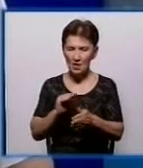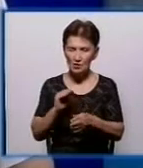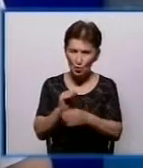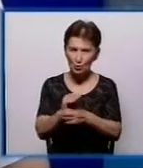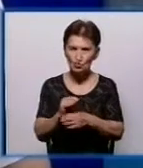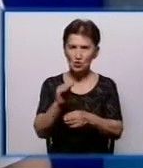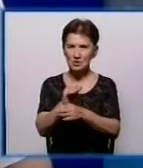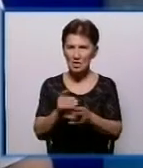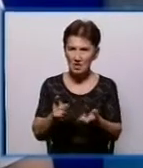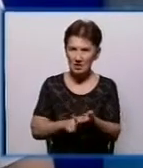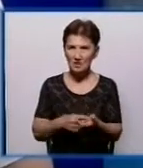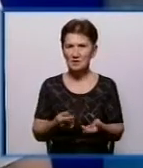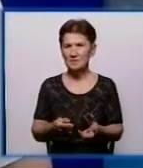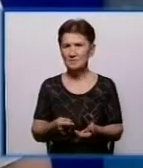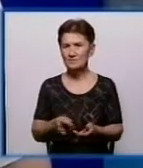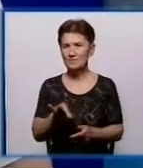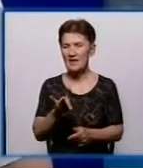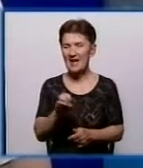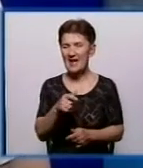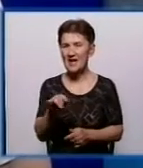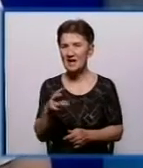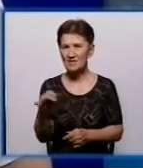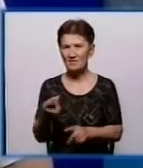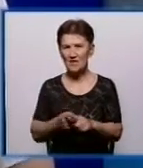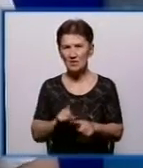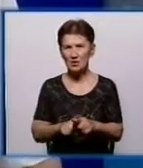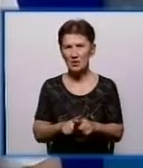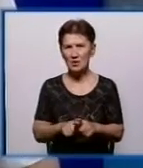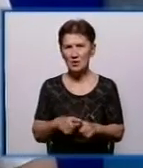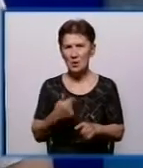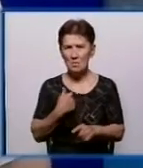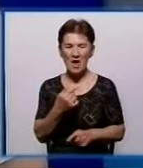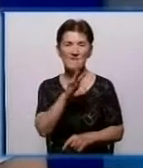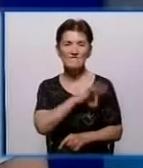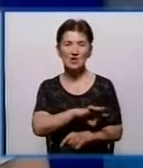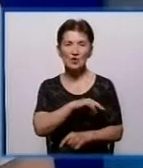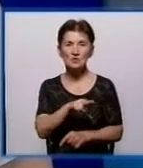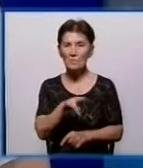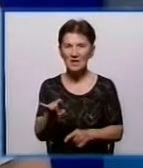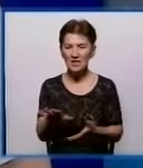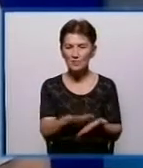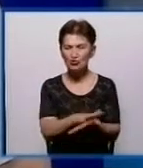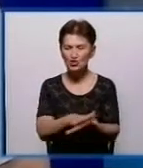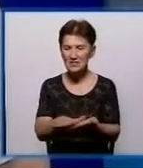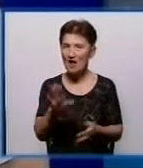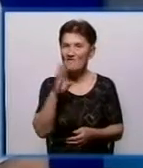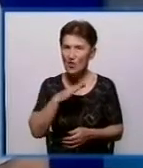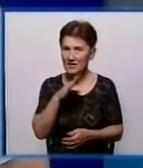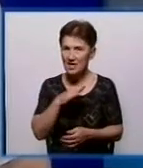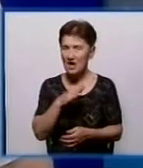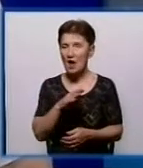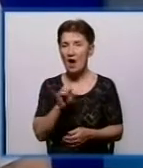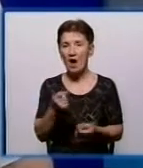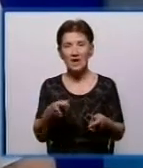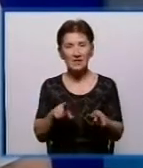Це приріст вартості реагентів, які ми використовуємо при очистці води. А реагенти, якось так